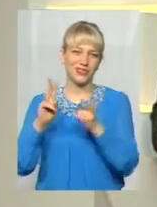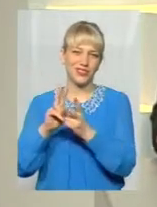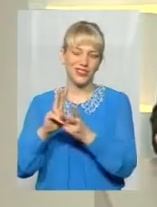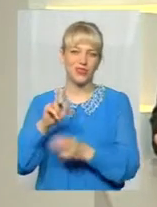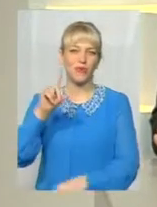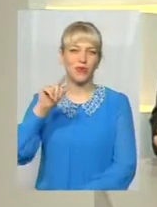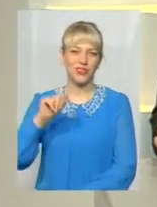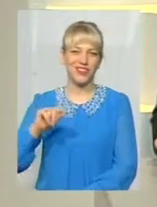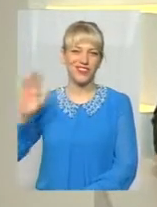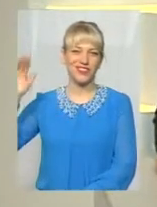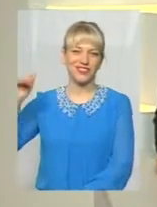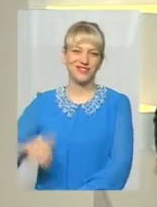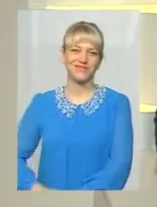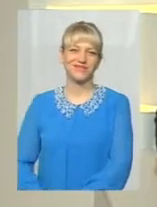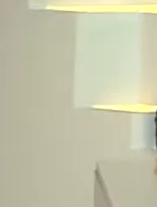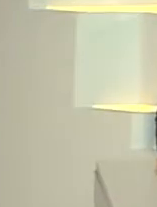понеділок о 19.20.